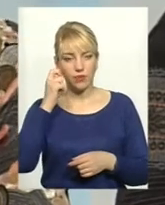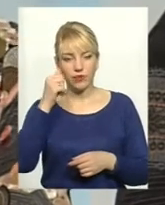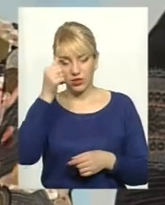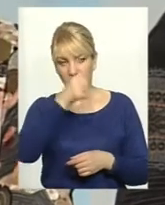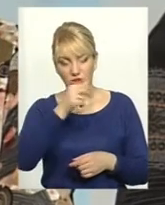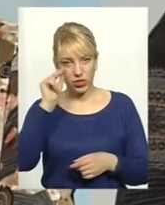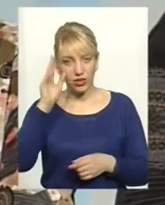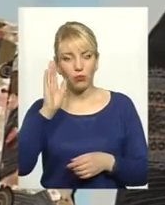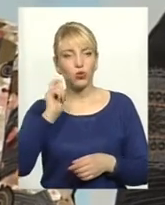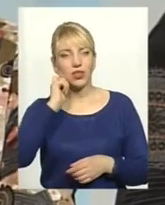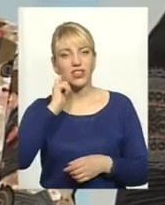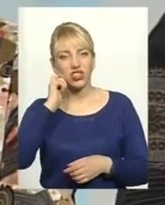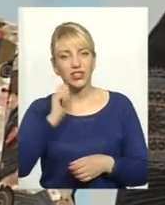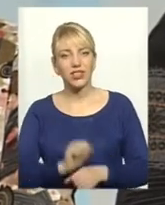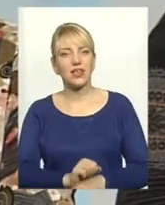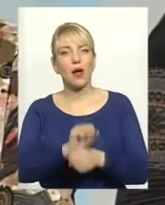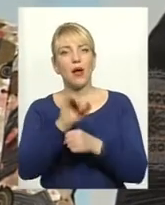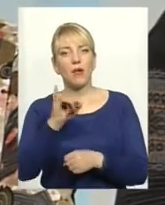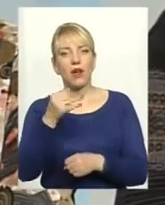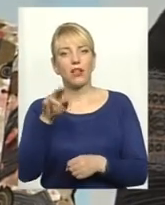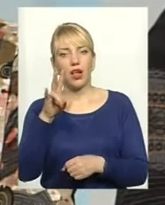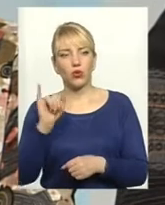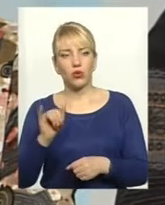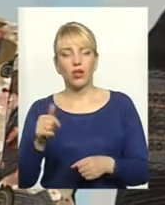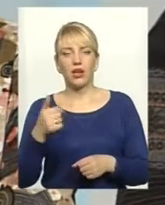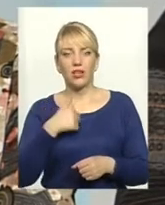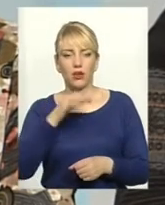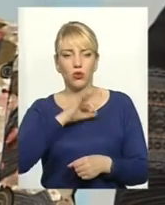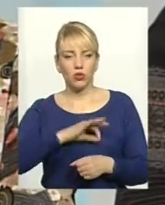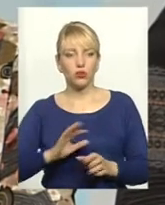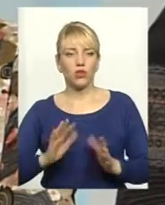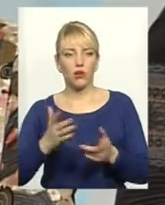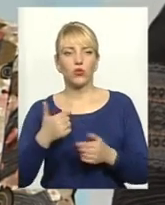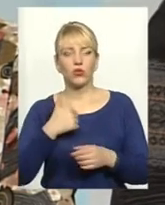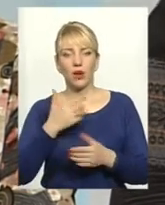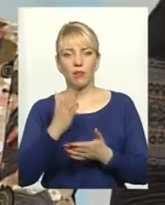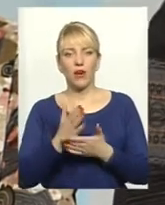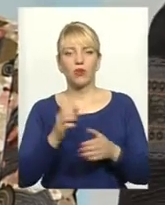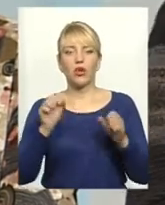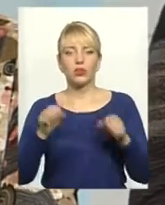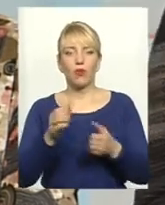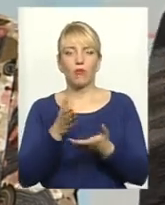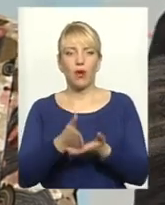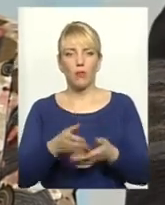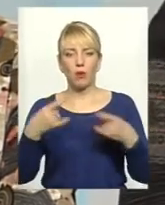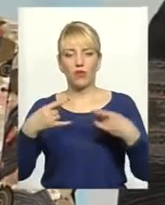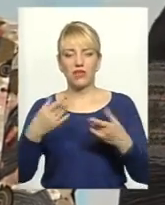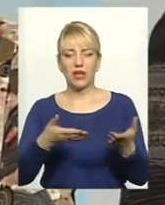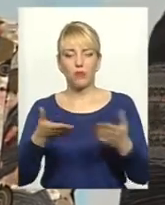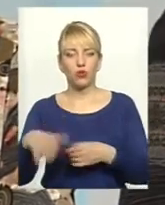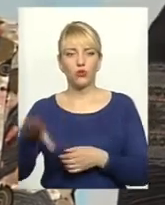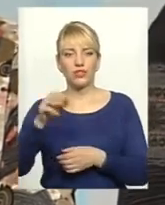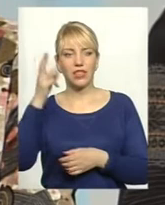думаємо зараз, що нам робити, я користуючись просто нагодою, що зараз має таку змогу в прямому ефірі, я запрошую усіх хмельничан